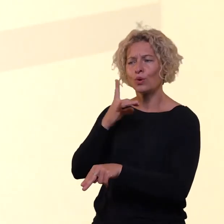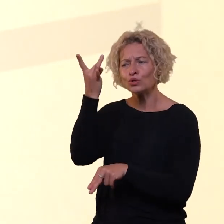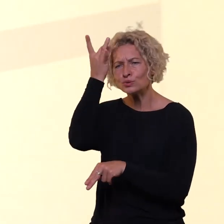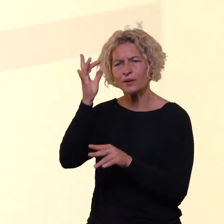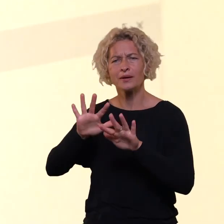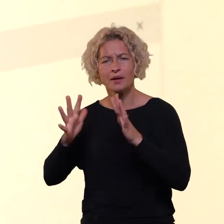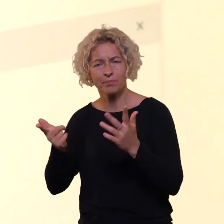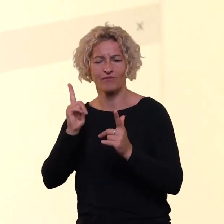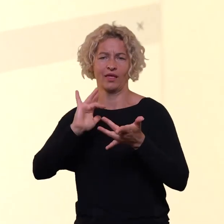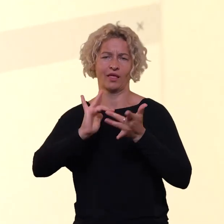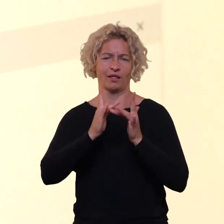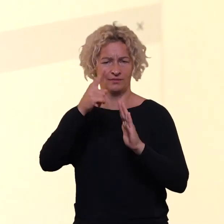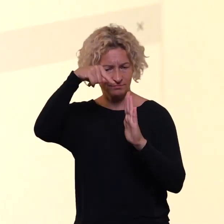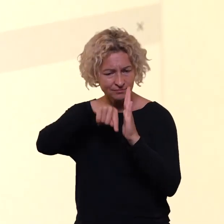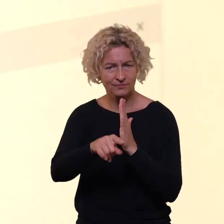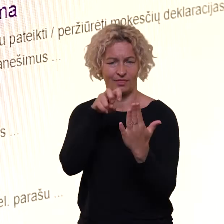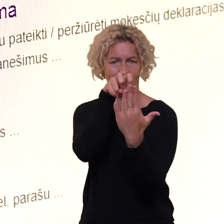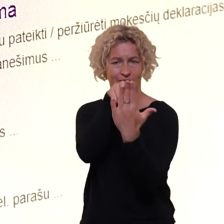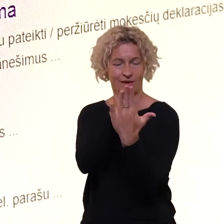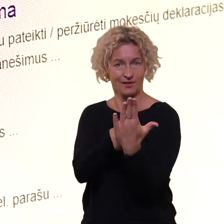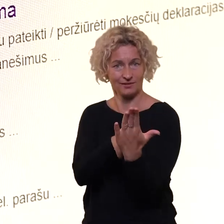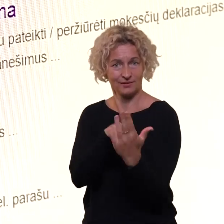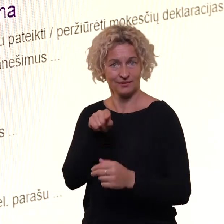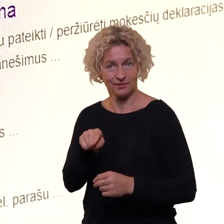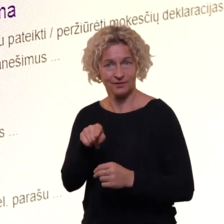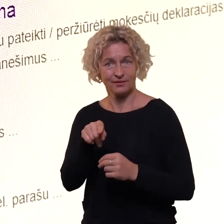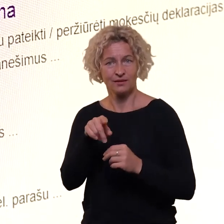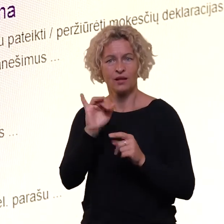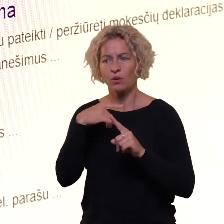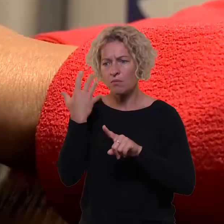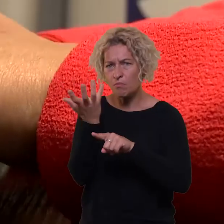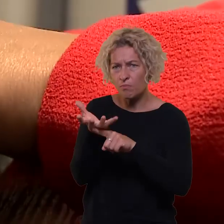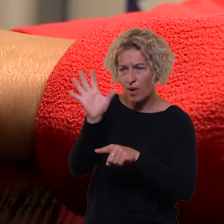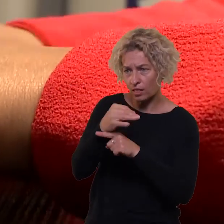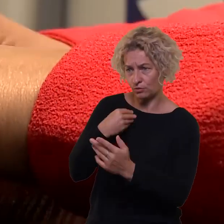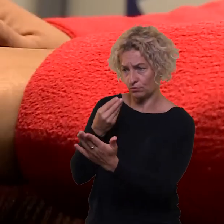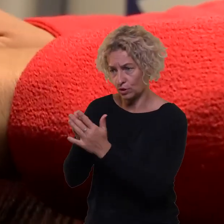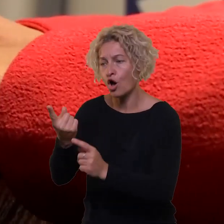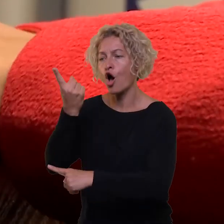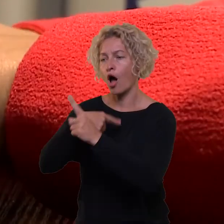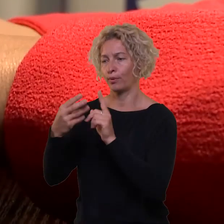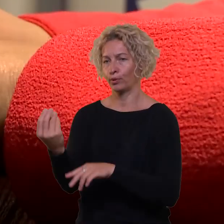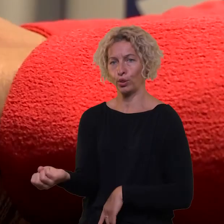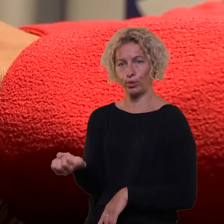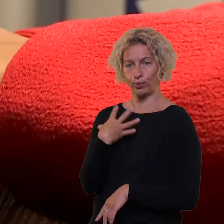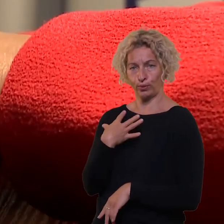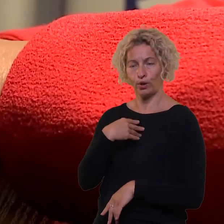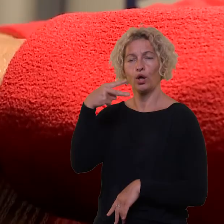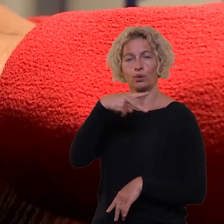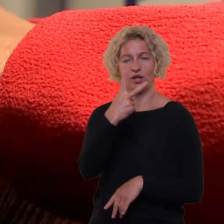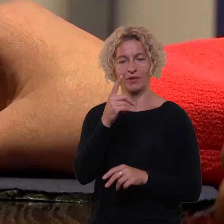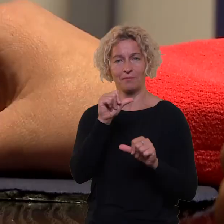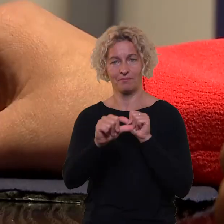pateikus ar patikslinus deklaracijas. Permokos suma nurodoma su formuotoje preliminarioje metinėje 2021